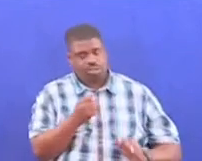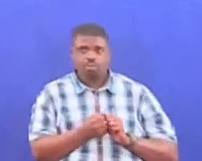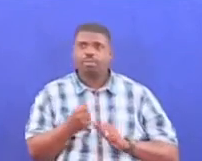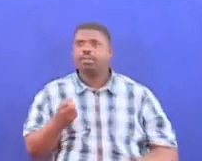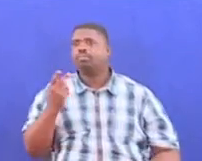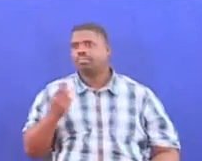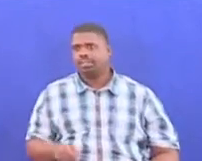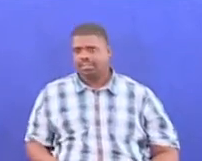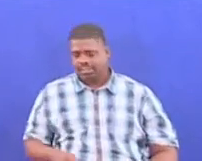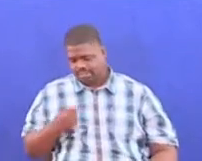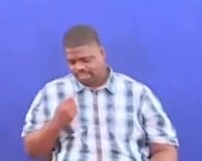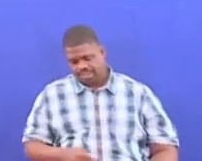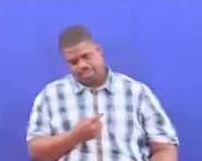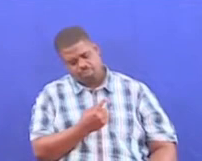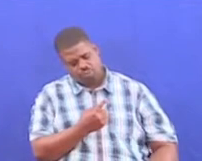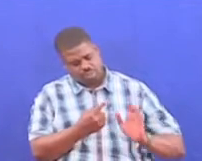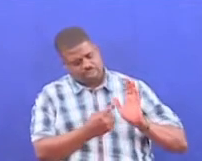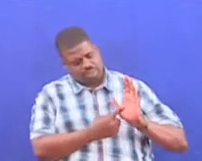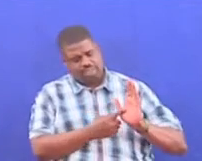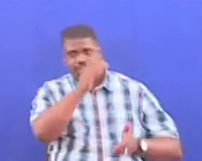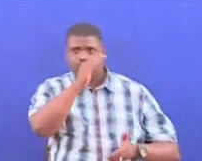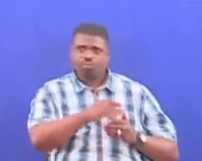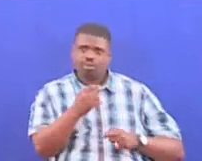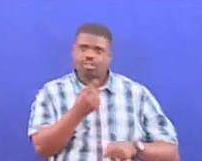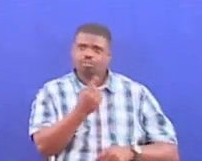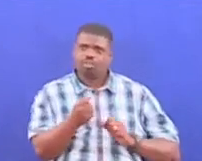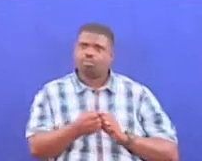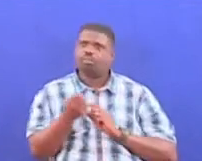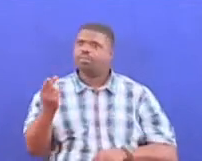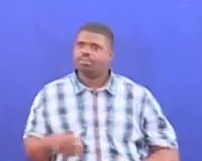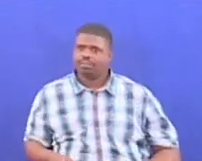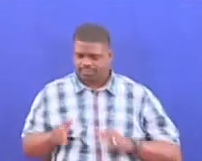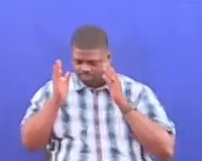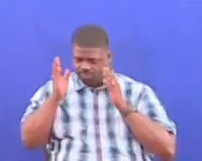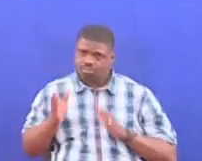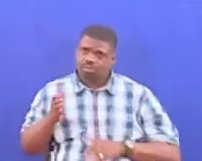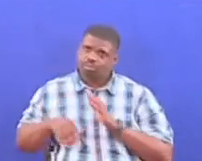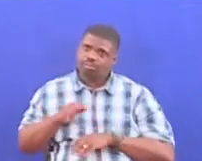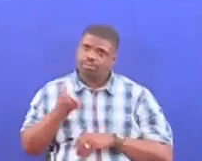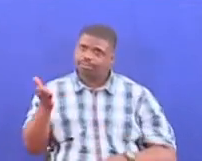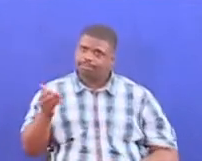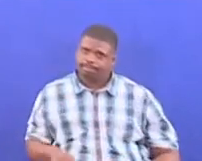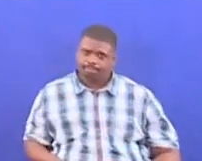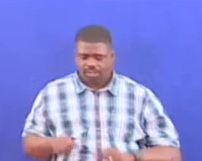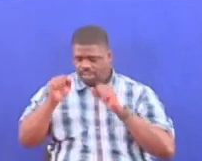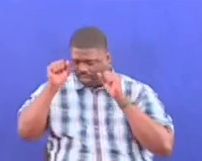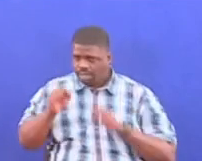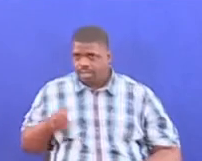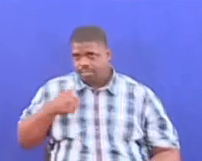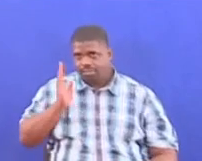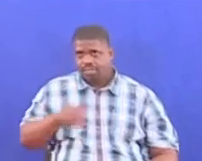kuminambili lakimoja na sita pungufu lakimoja kuminambili sasa mwishumwa mwenye kiti ni lazima